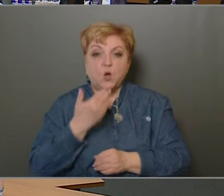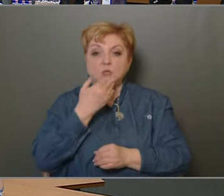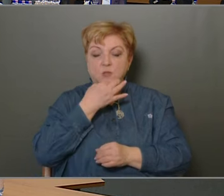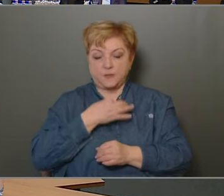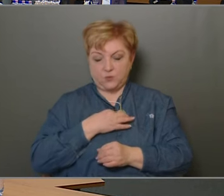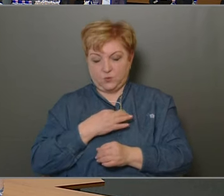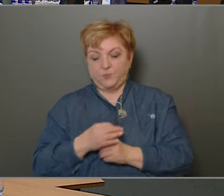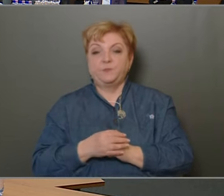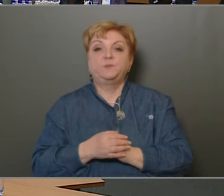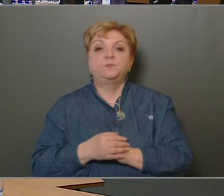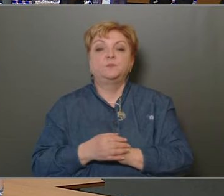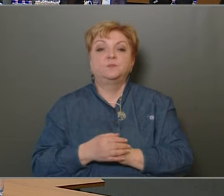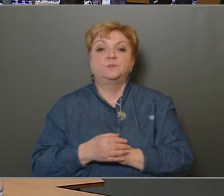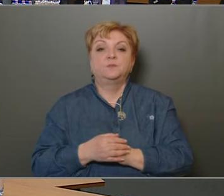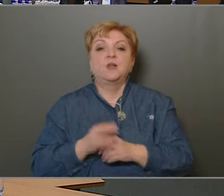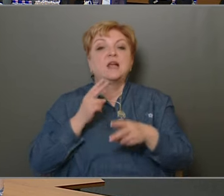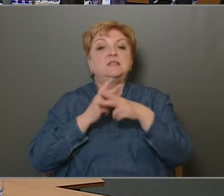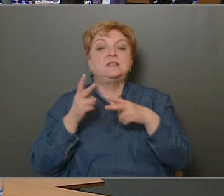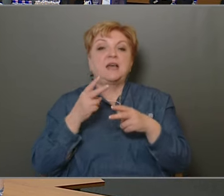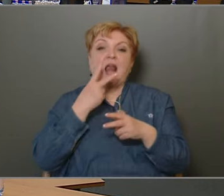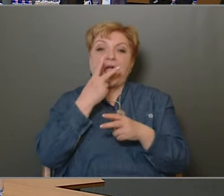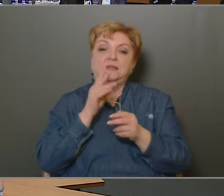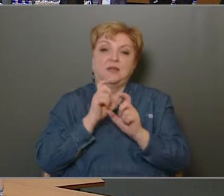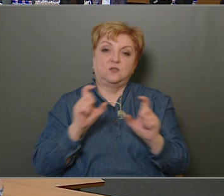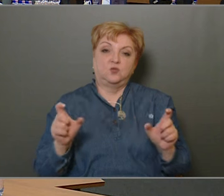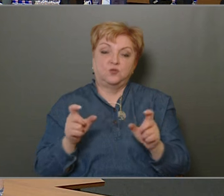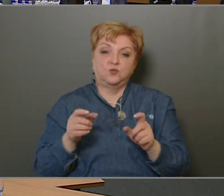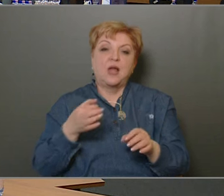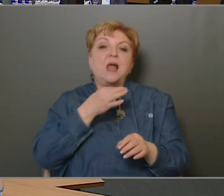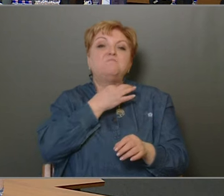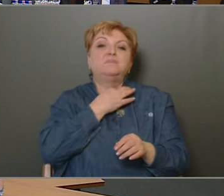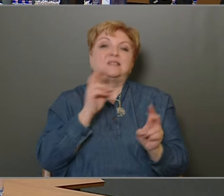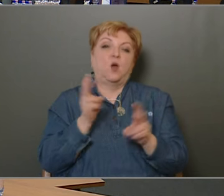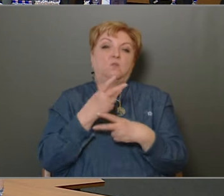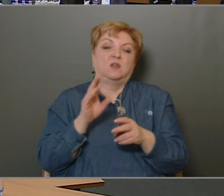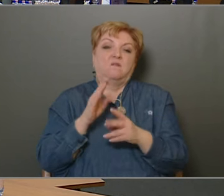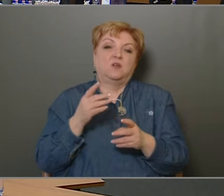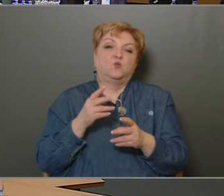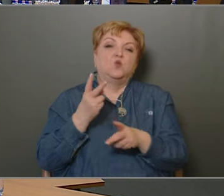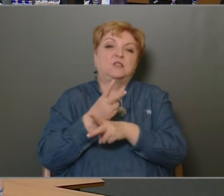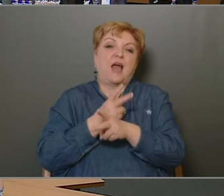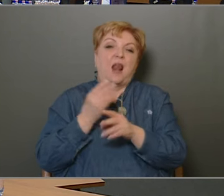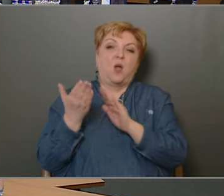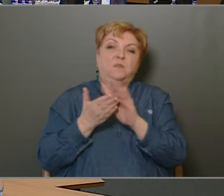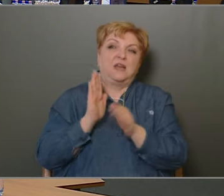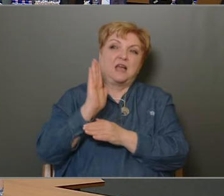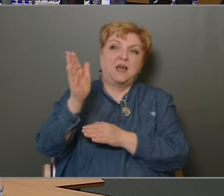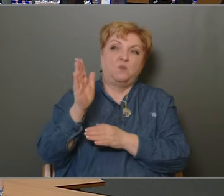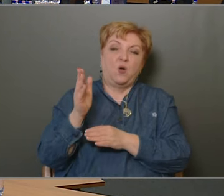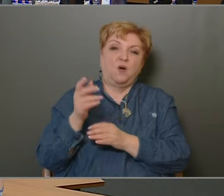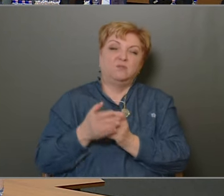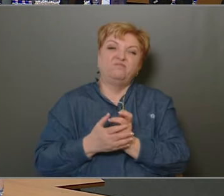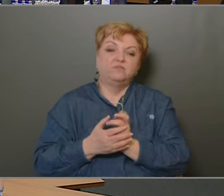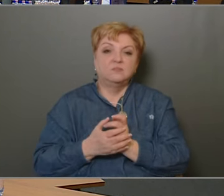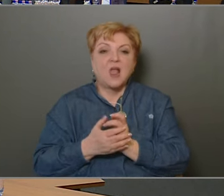Köszönöm a szót, polgármester úr, tisztánlátás kedvéért. Szóval bizamatlanok vagyunk az állam irányában, ez azért alapvető. Ugye itt